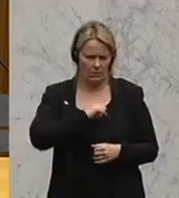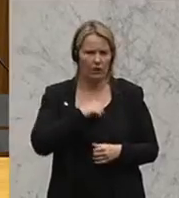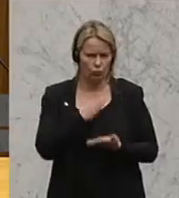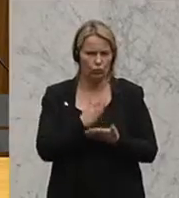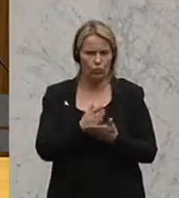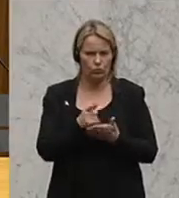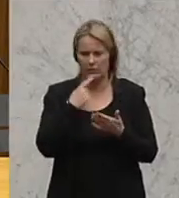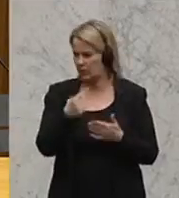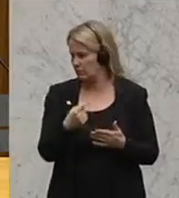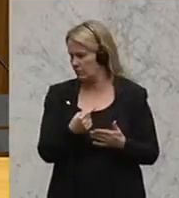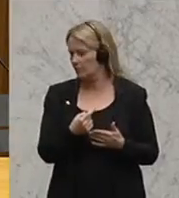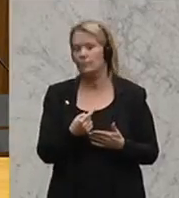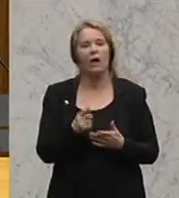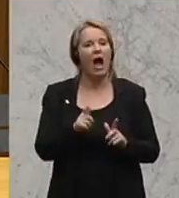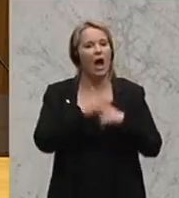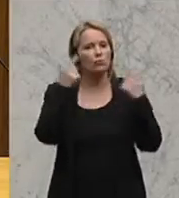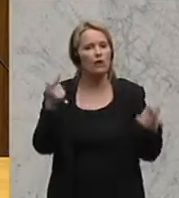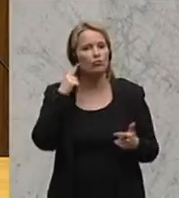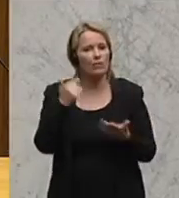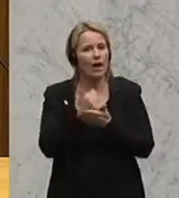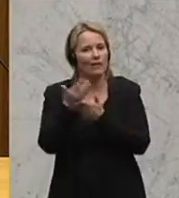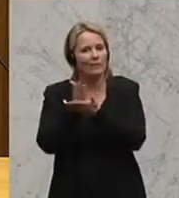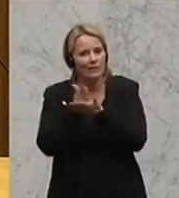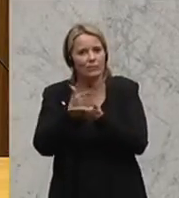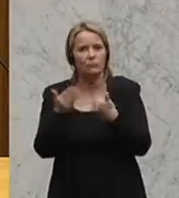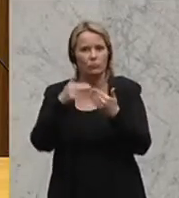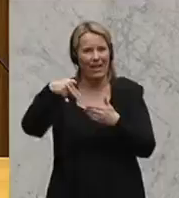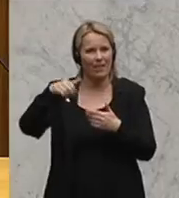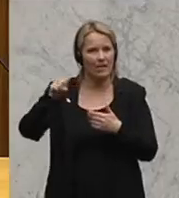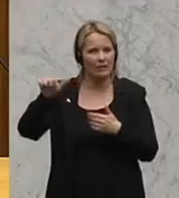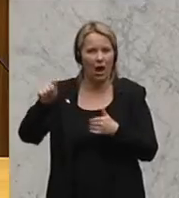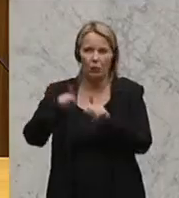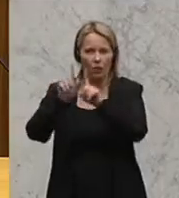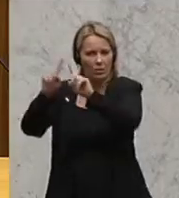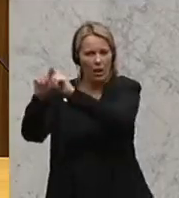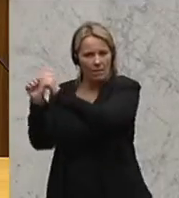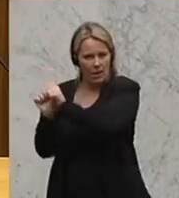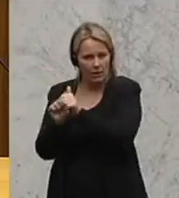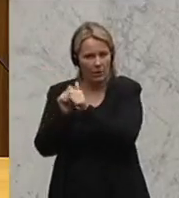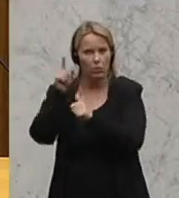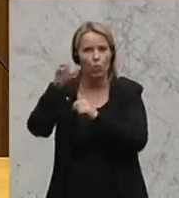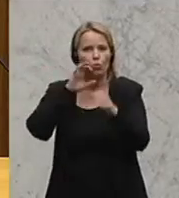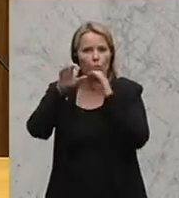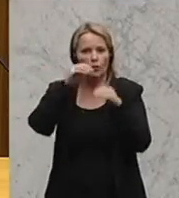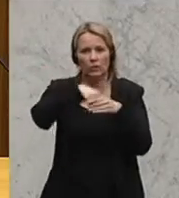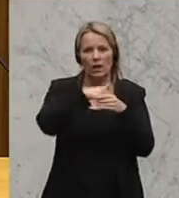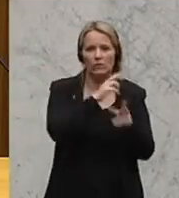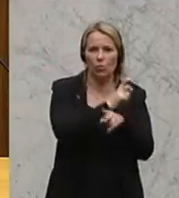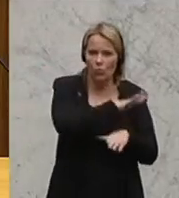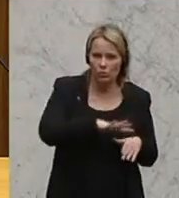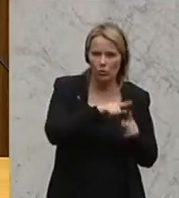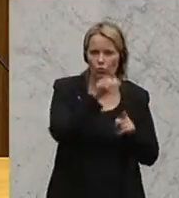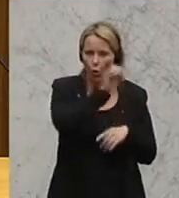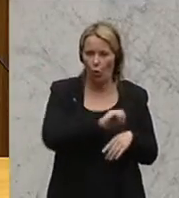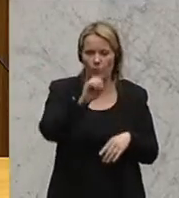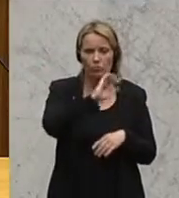wurde auch schon festgehalten, dass ausländische Nachrichtendienste, vor allem NSA und Partnerdienste, die Kommunikationsdaten österreichischer und europäischer